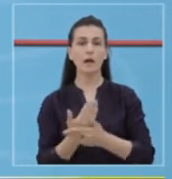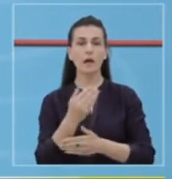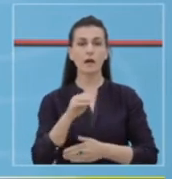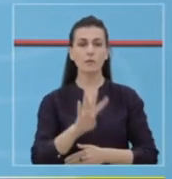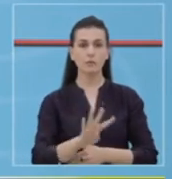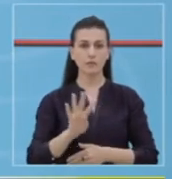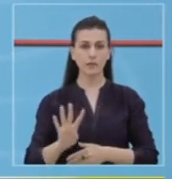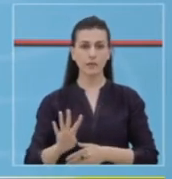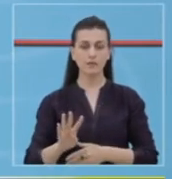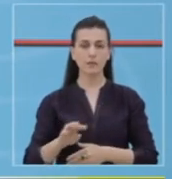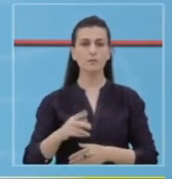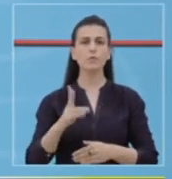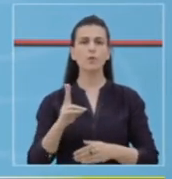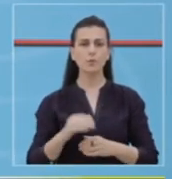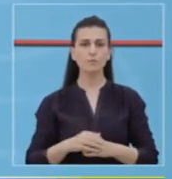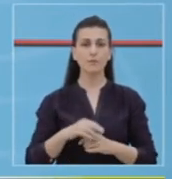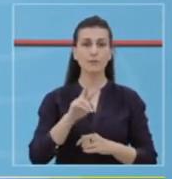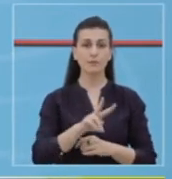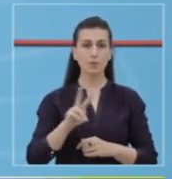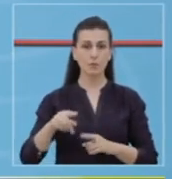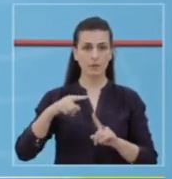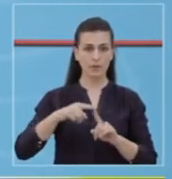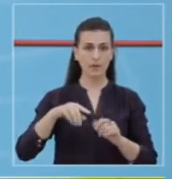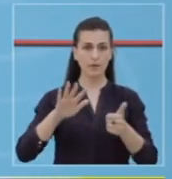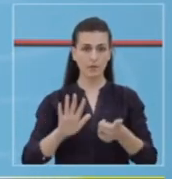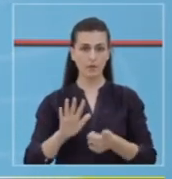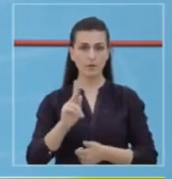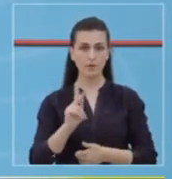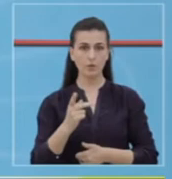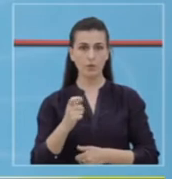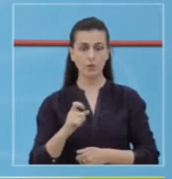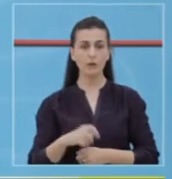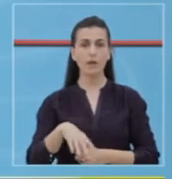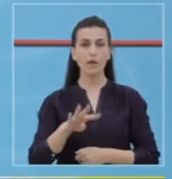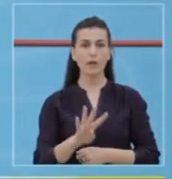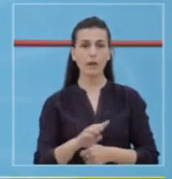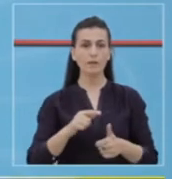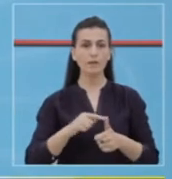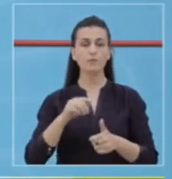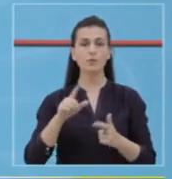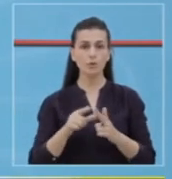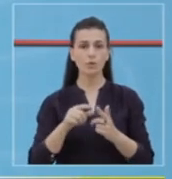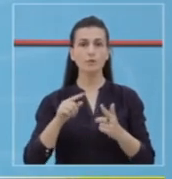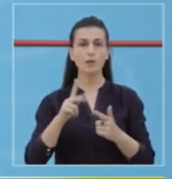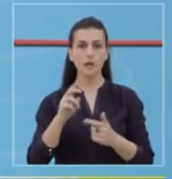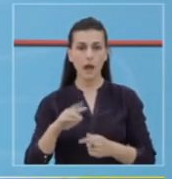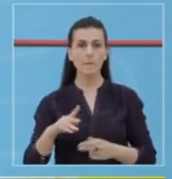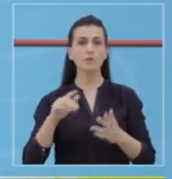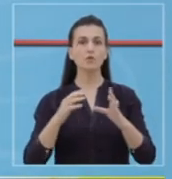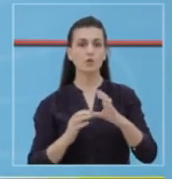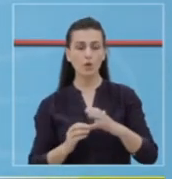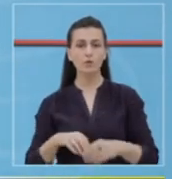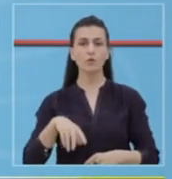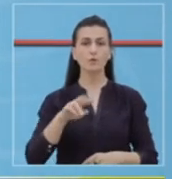raste. Për katsis, 22 raste në Tiran, 6 në Kry, nga 4 raste në Durës, Kamz dhe